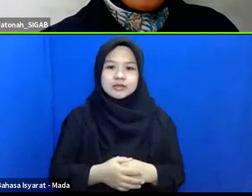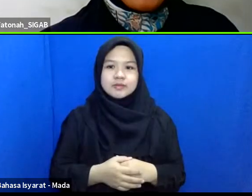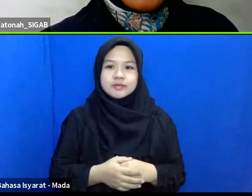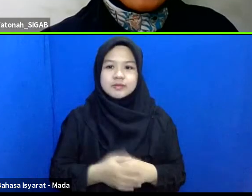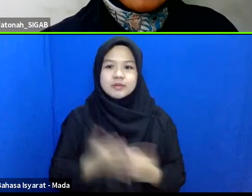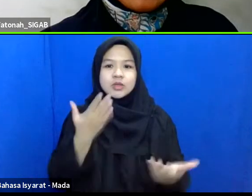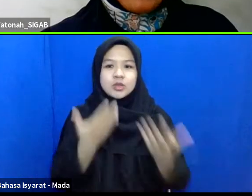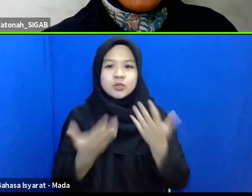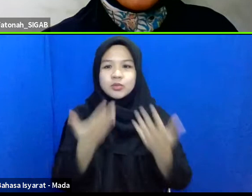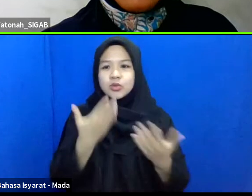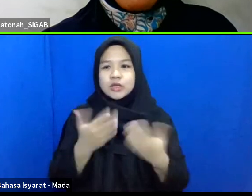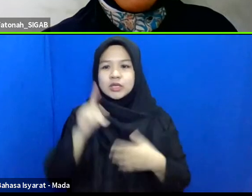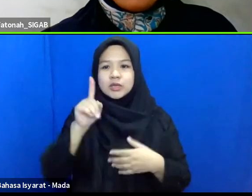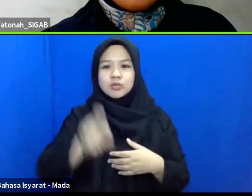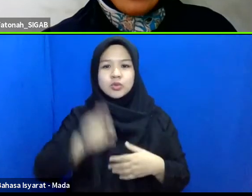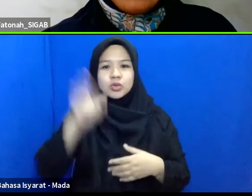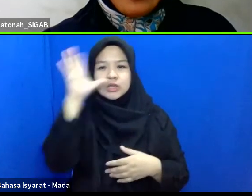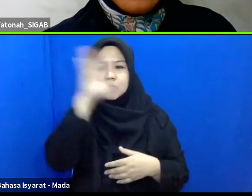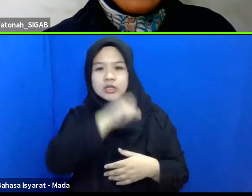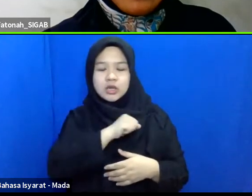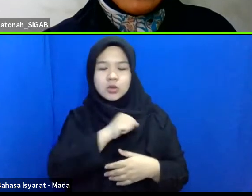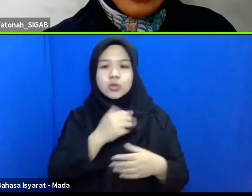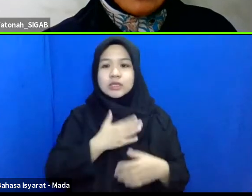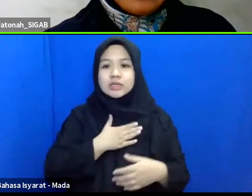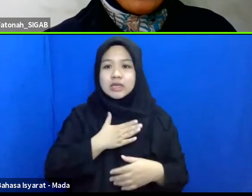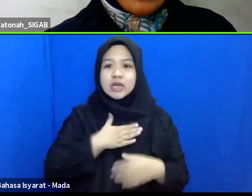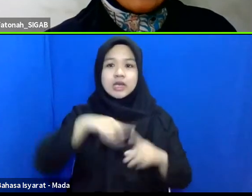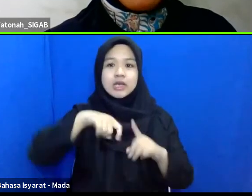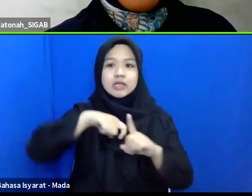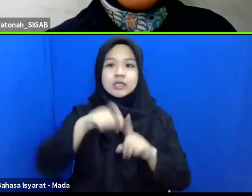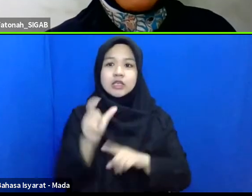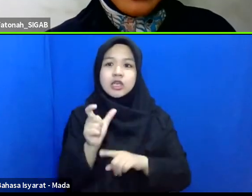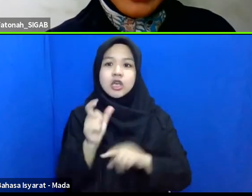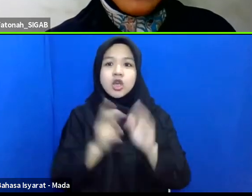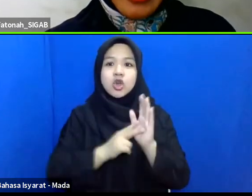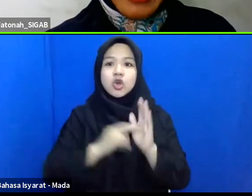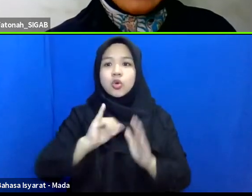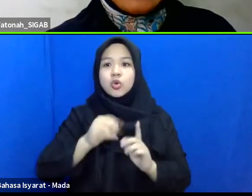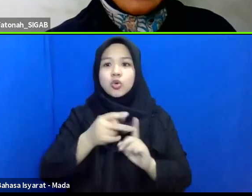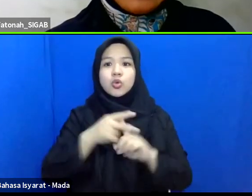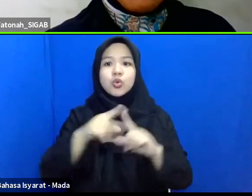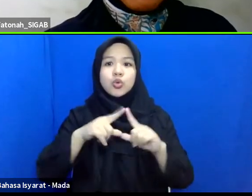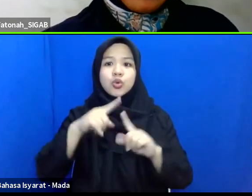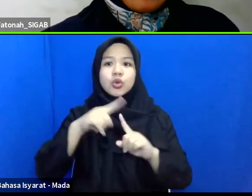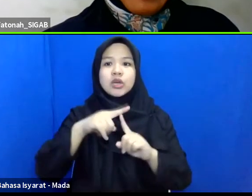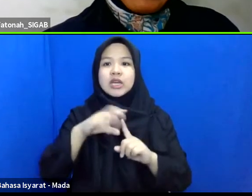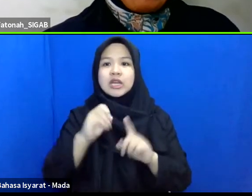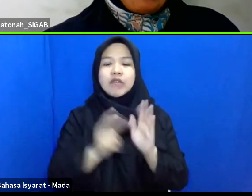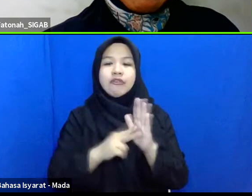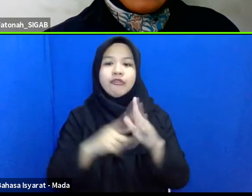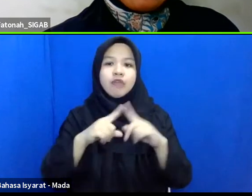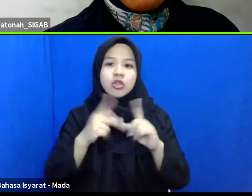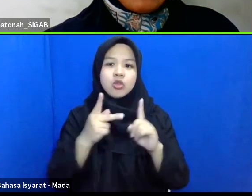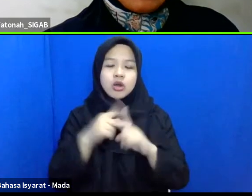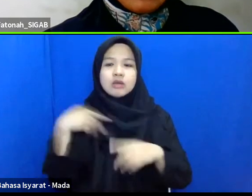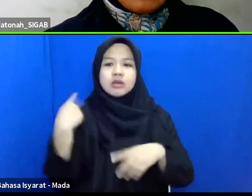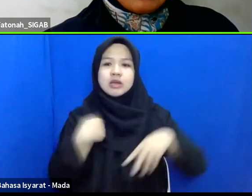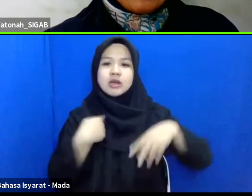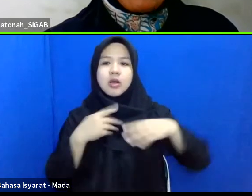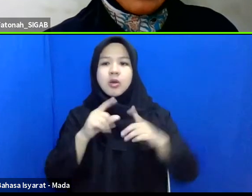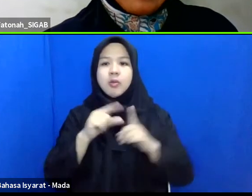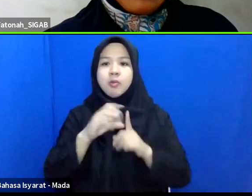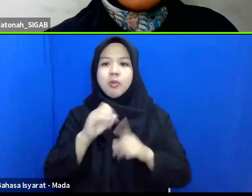perlu diketahui juga bahwa saya Kuni Fatona adalah seorang defable polio dua kaki jadi kami memang benar